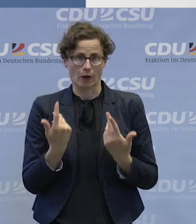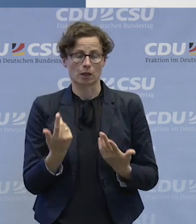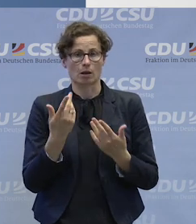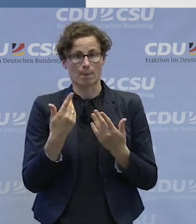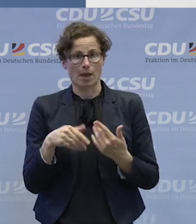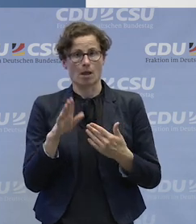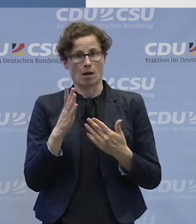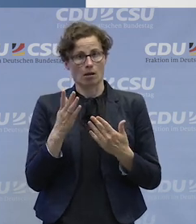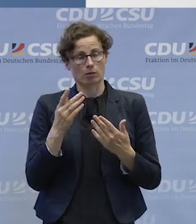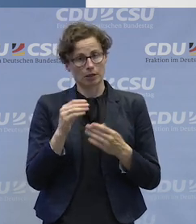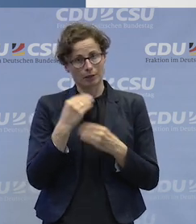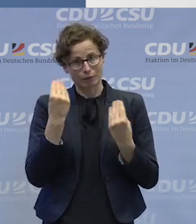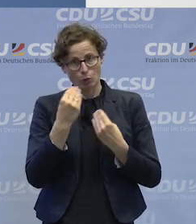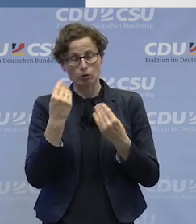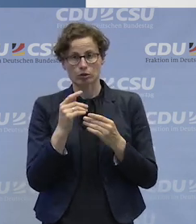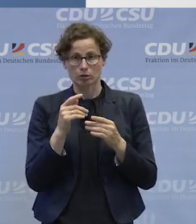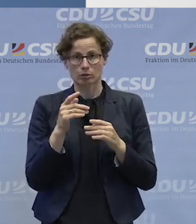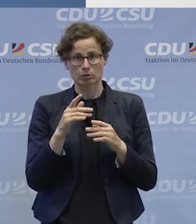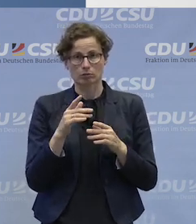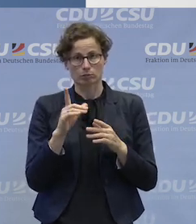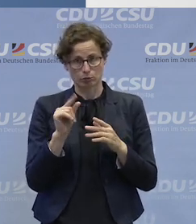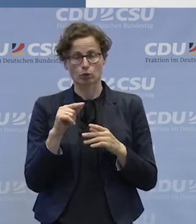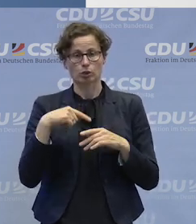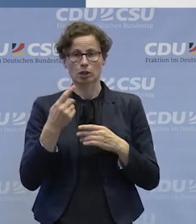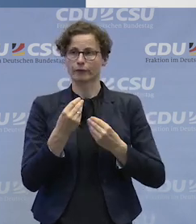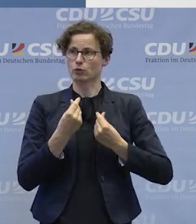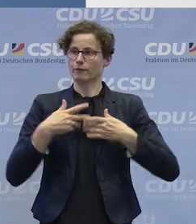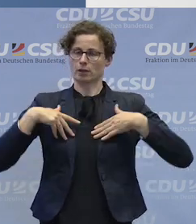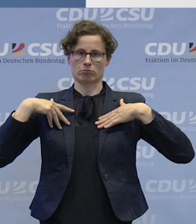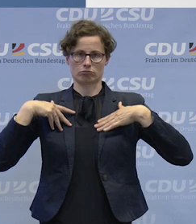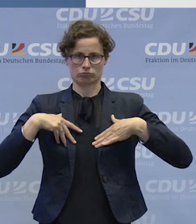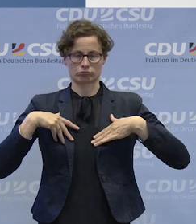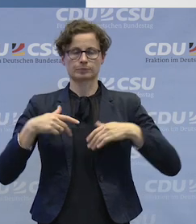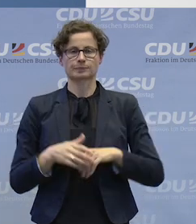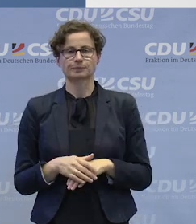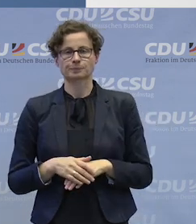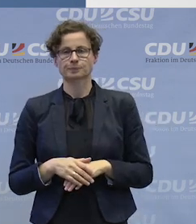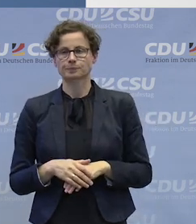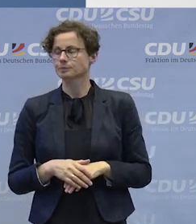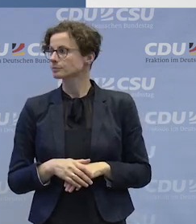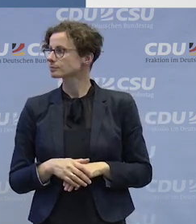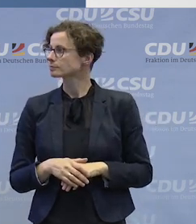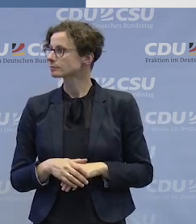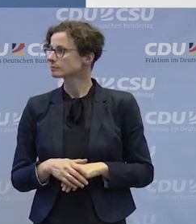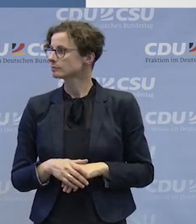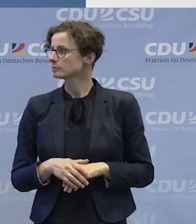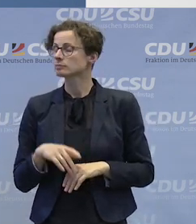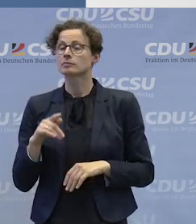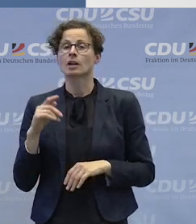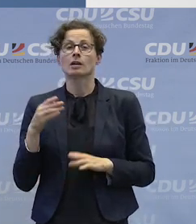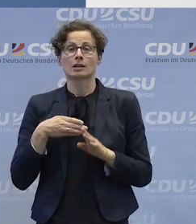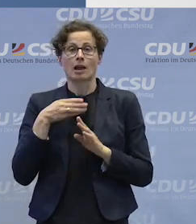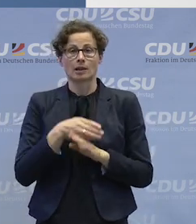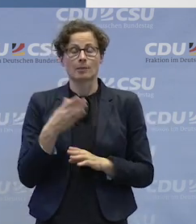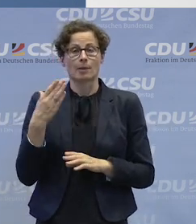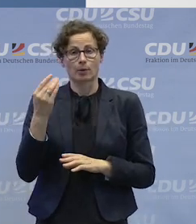ganz viele Informationen, die das Ganze gut abrunden. Und der Teilnehmer kann hierüber auch über seinen persönlichen Login, den er von